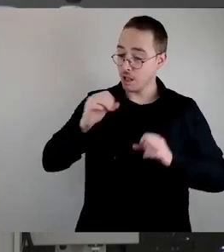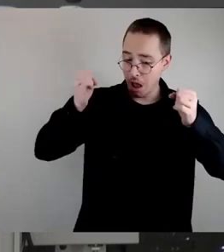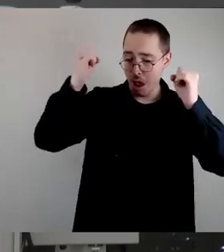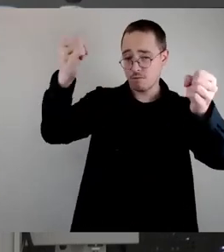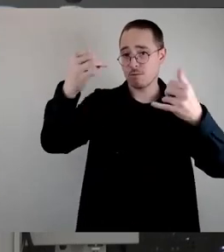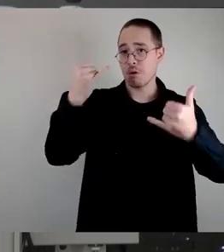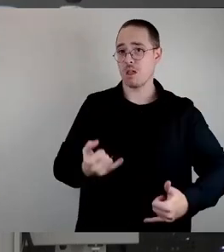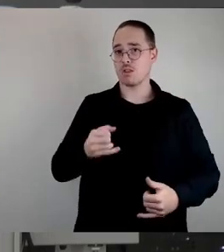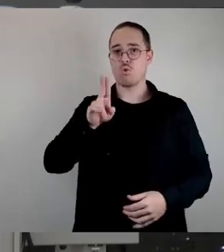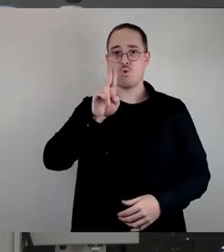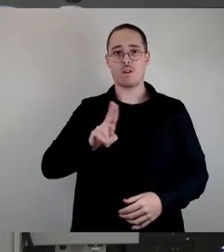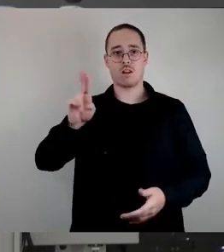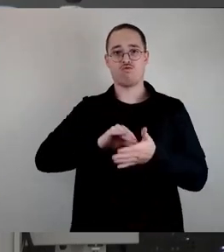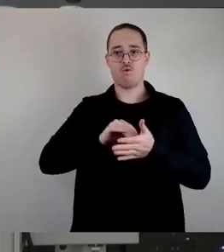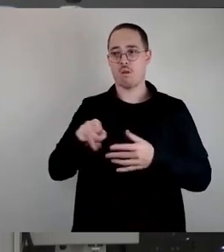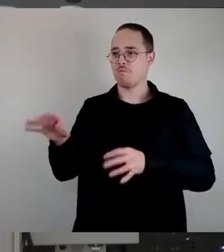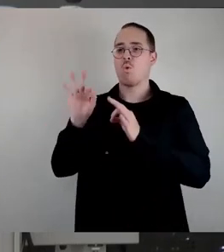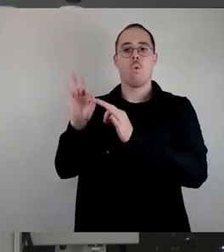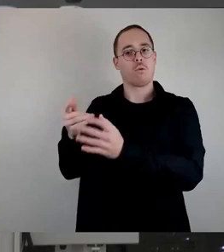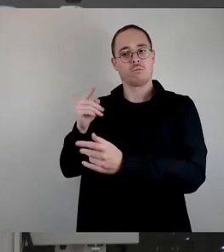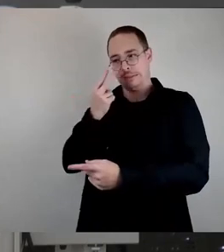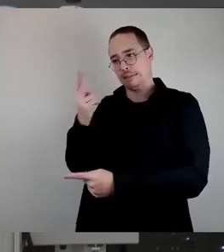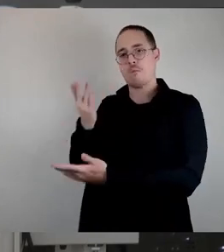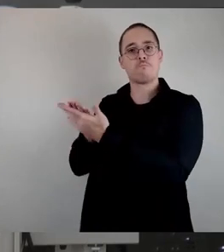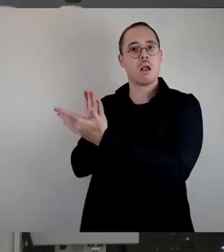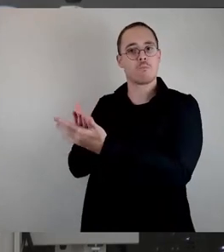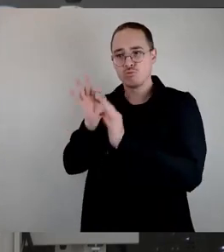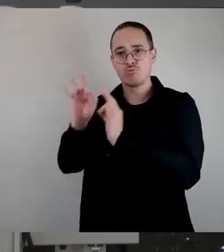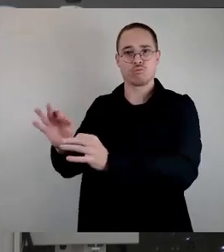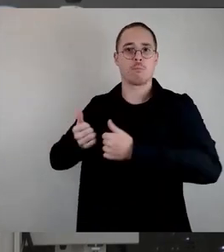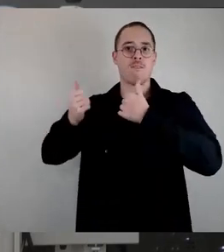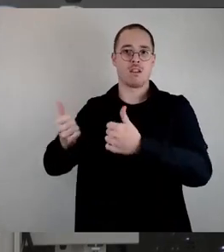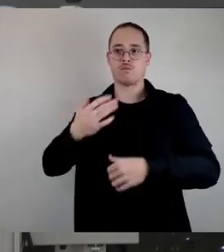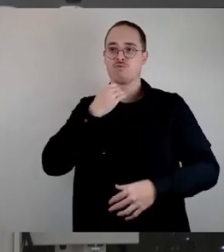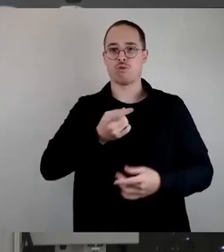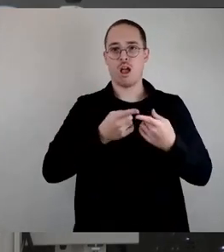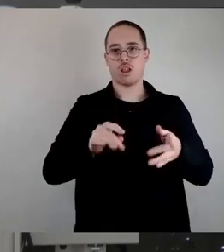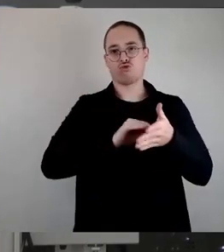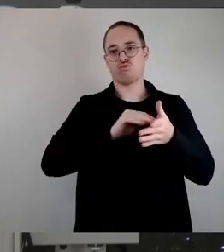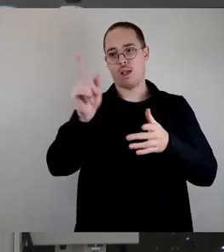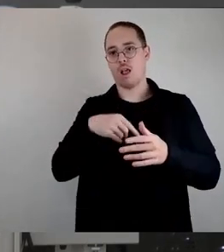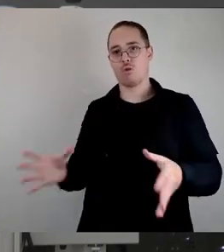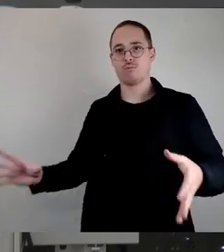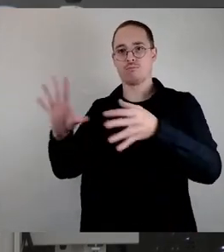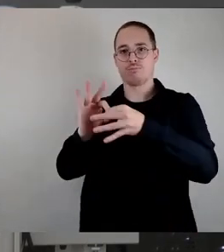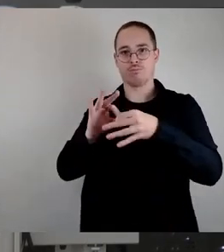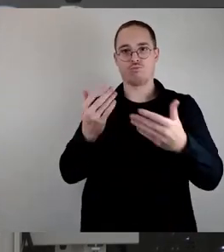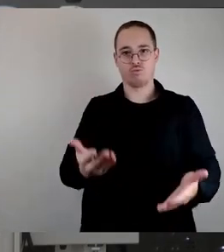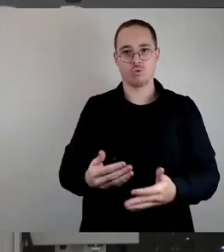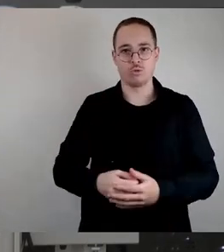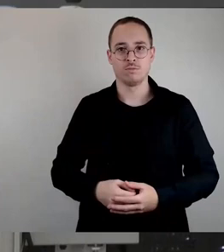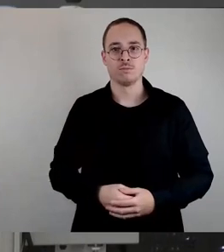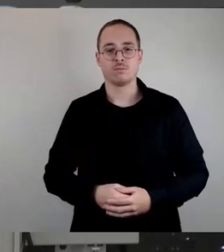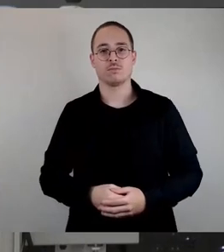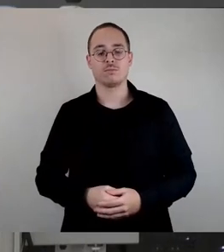für andere Schulen und ein Erfolg. Und wir sollten sozusagen das auch fortführen, diesen Erfolg und weitere Schulen einrichten. Ich glaube